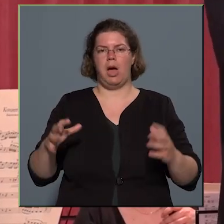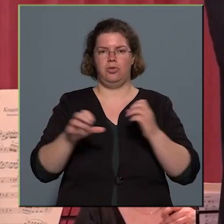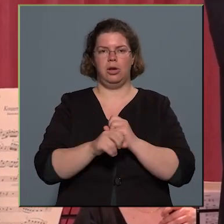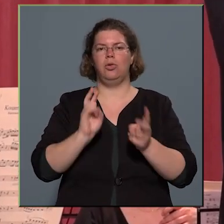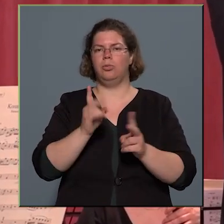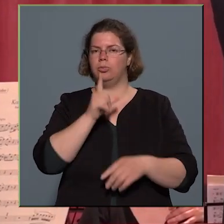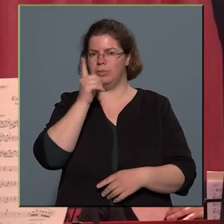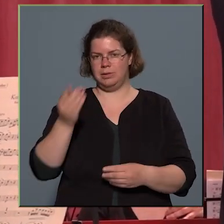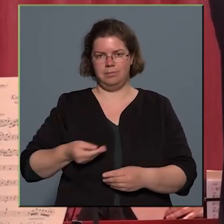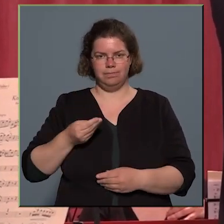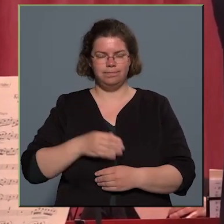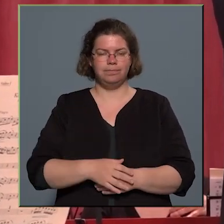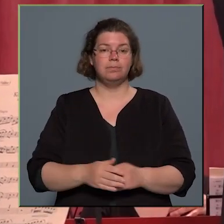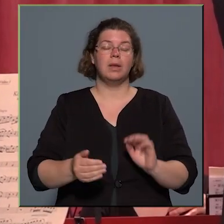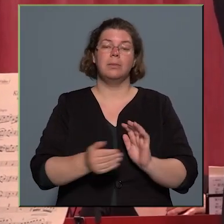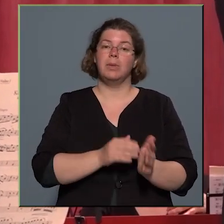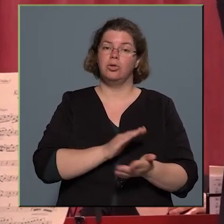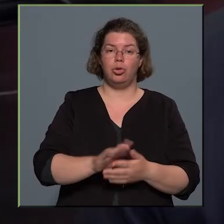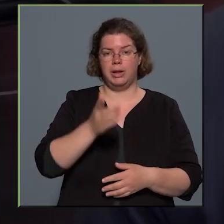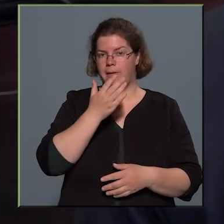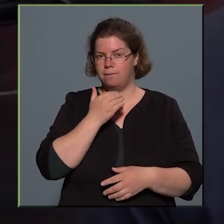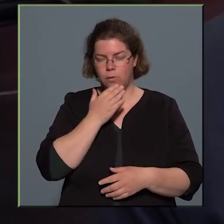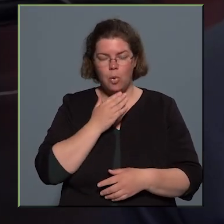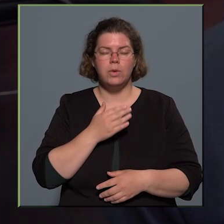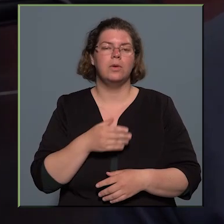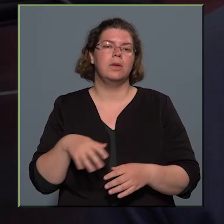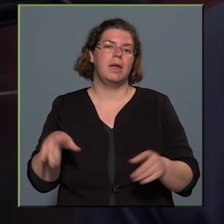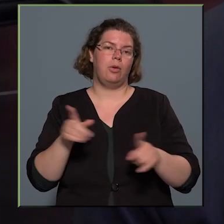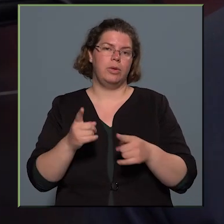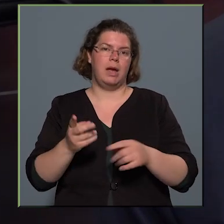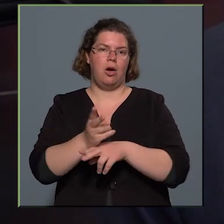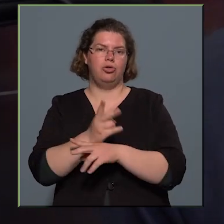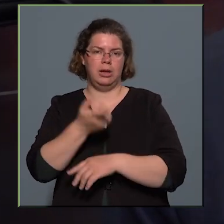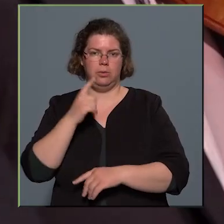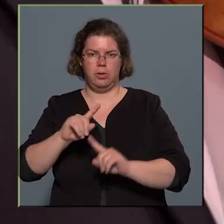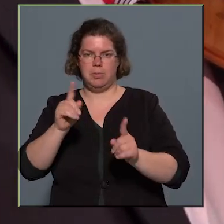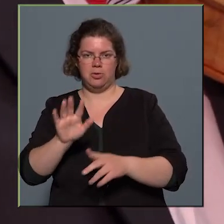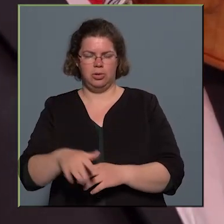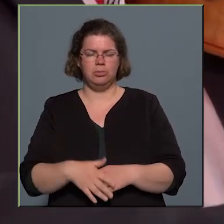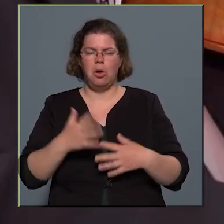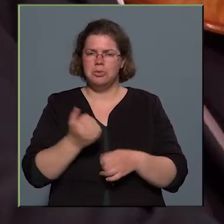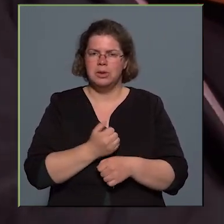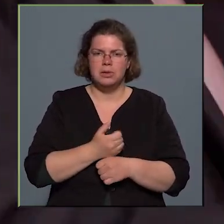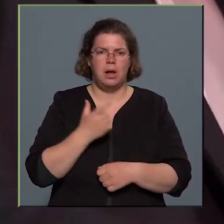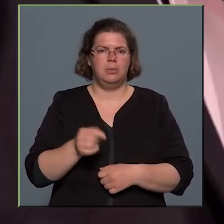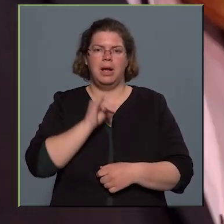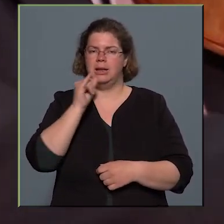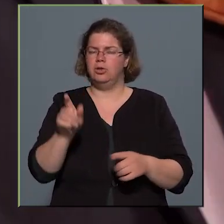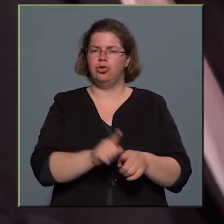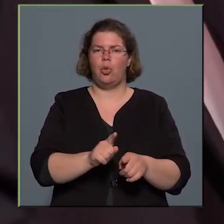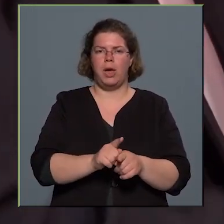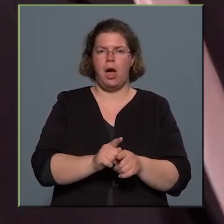előadni. Még soha nem volt olyan, hogy egy koncert hasonlított volna másikra, óriási izgalommal. Nincs olyan koncert,